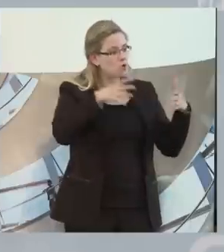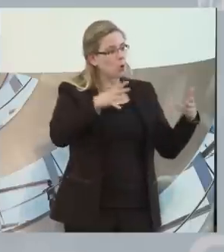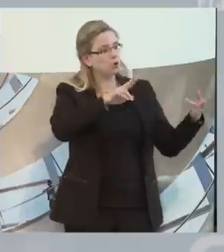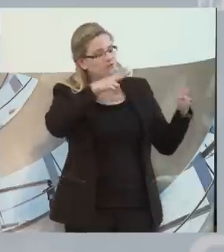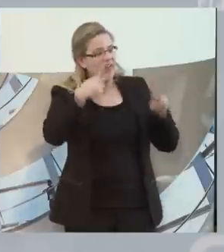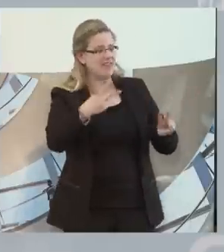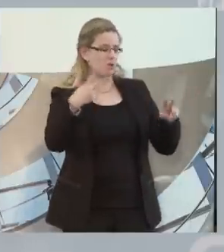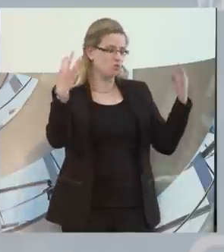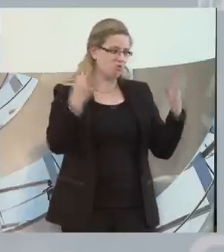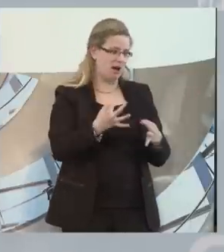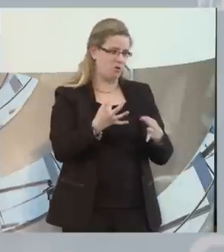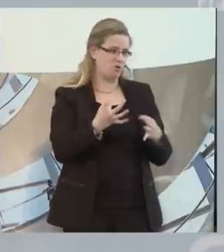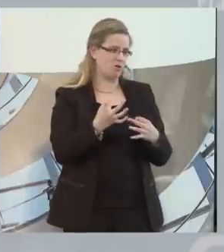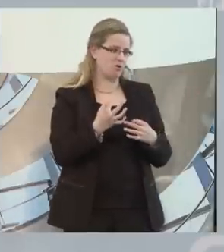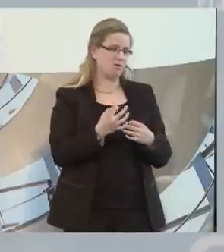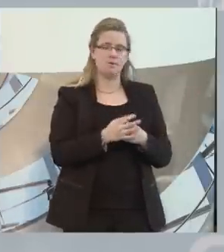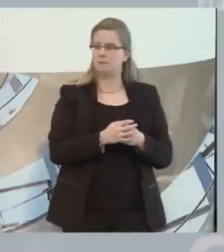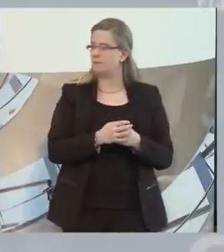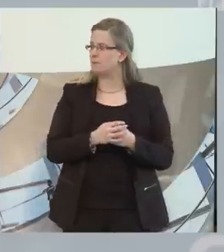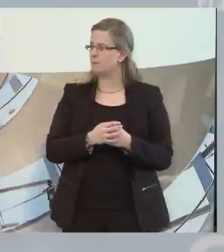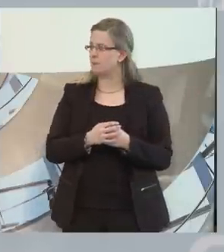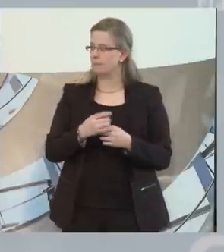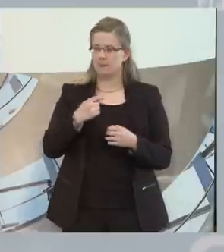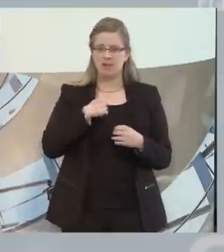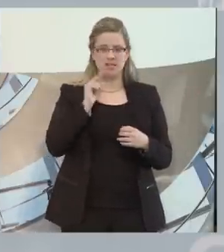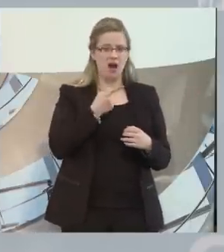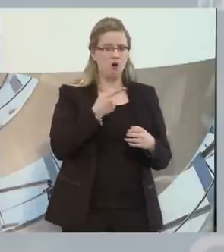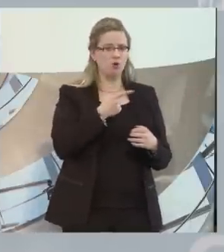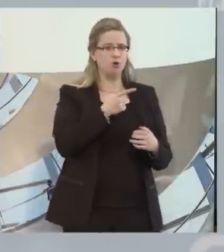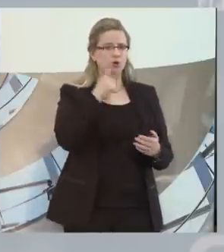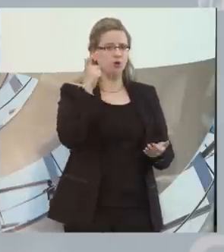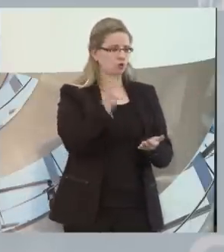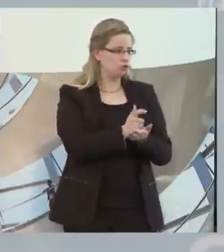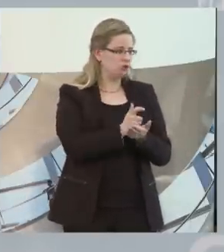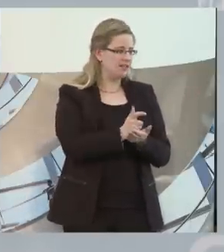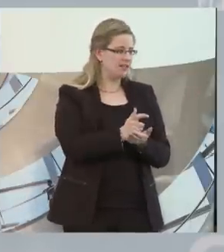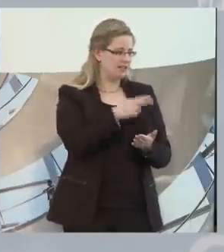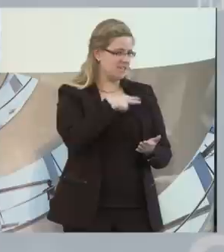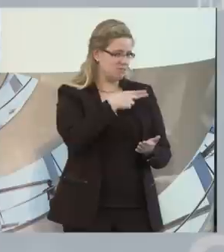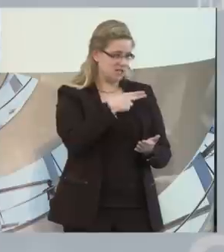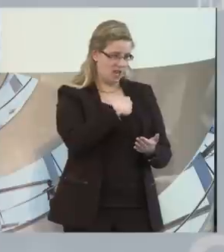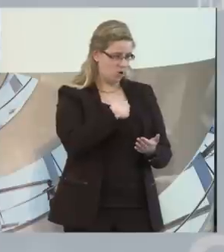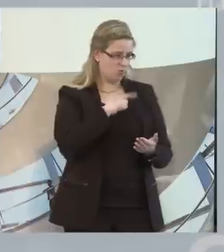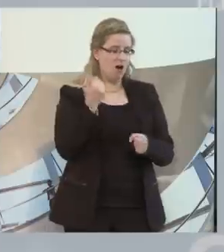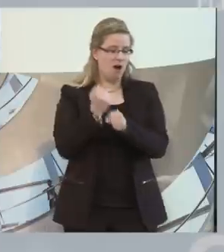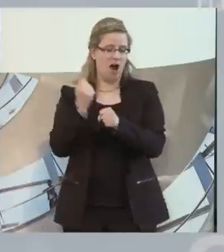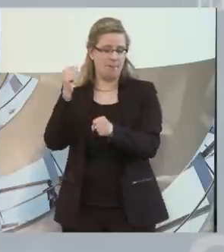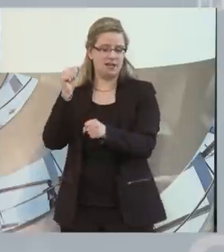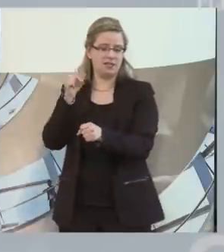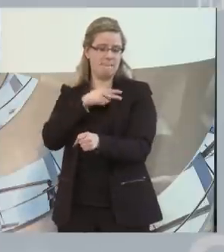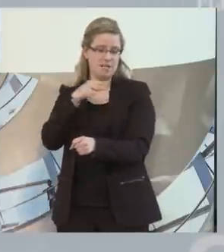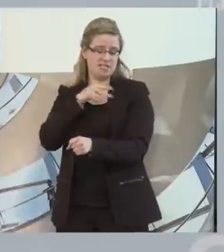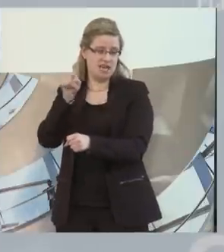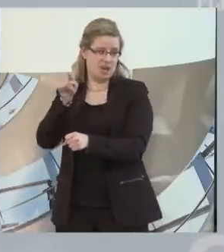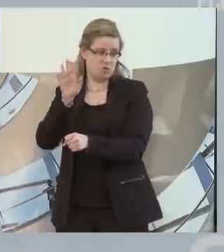Richtung bringen muss. Nun bitte jetzt verlangen Sie nicht von mir, ich bin auch nicht das zuständige Ministerium. Die Einglusthilfe ist im Arbeitsministerium. Verlangen Sie mal bitte